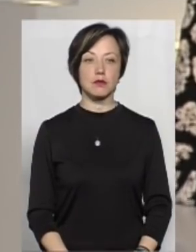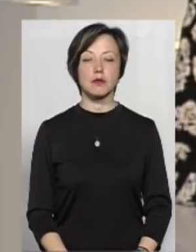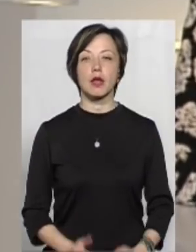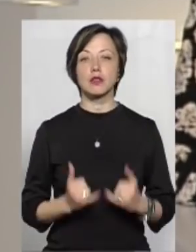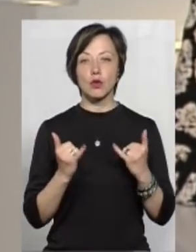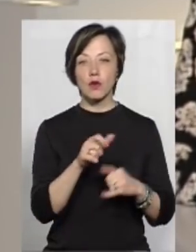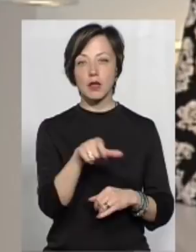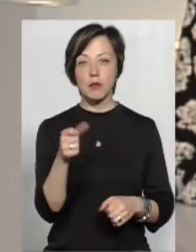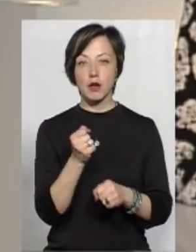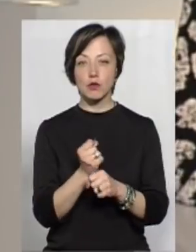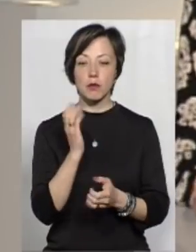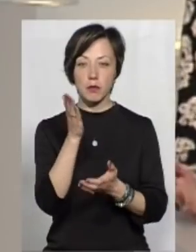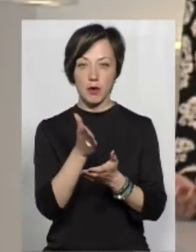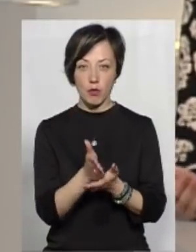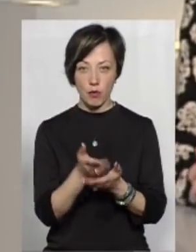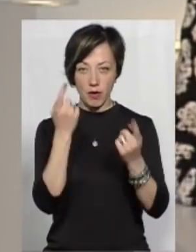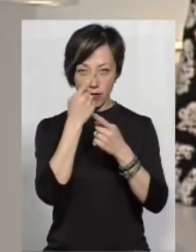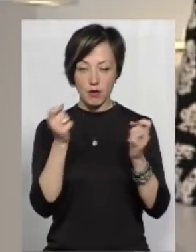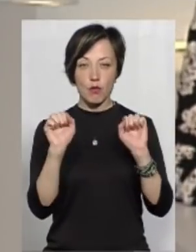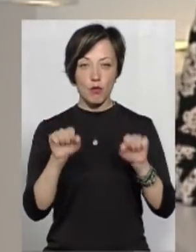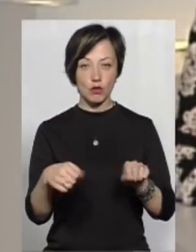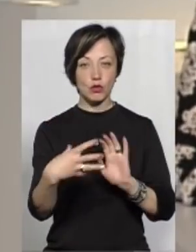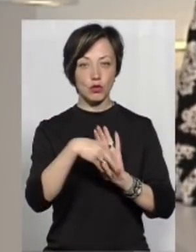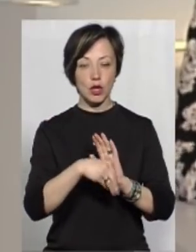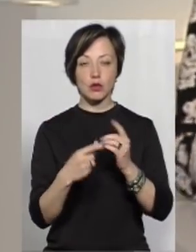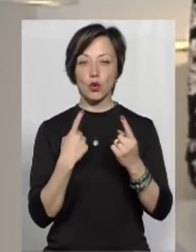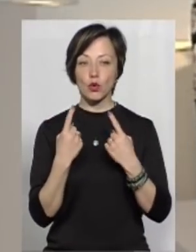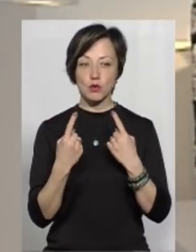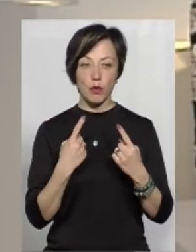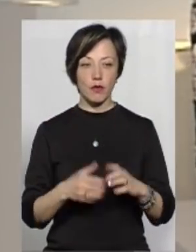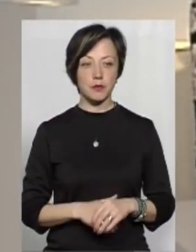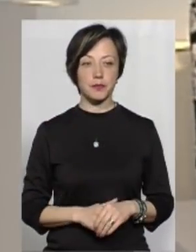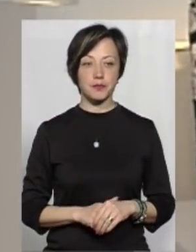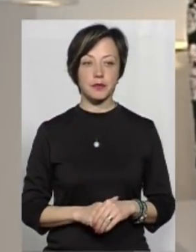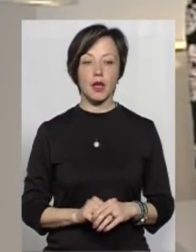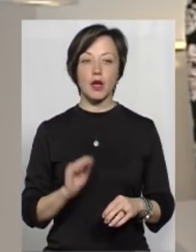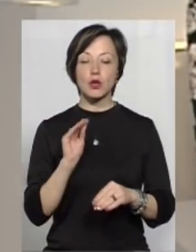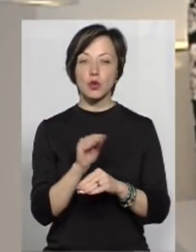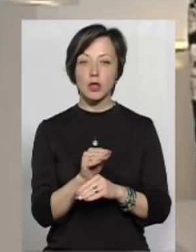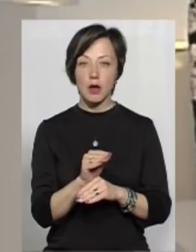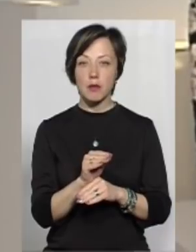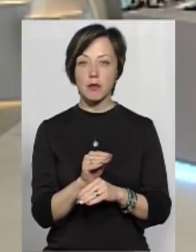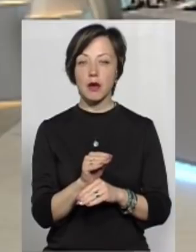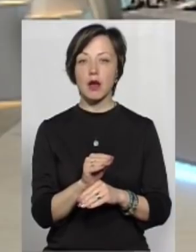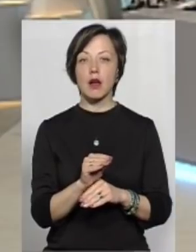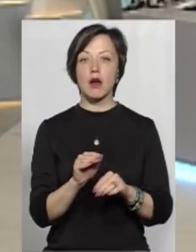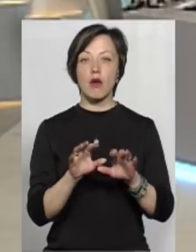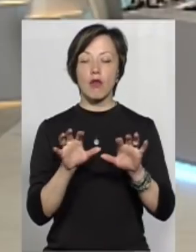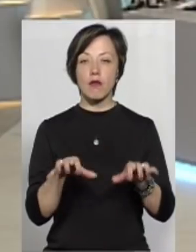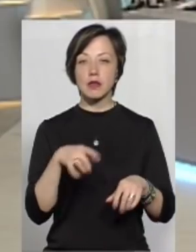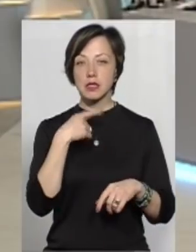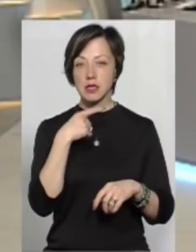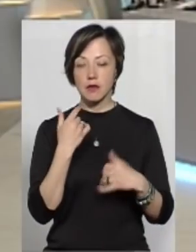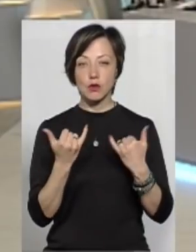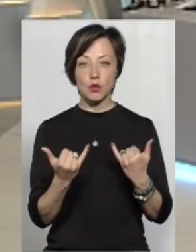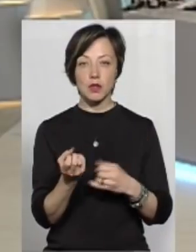Шановні глядачі, ми працюємо для вас наживо, тож можете долучатися до розмови. Додам лише, Василь Ананчук конкретизував,